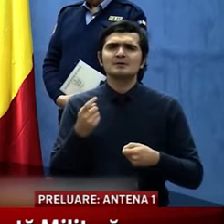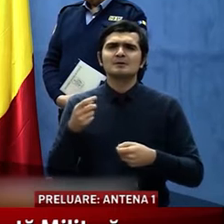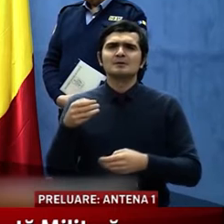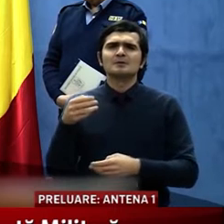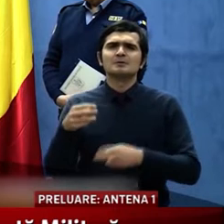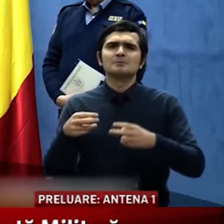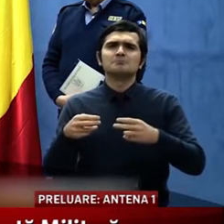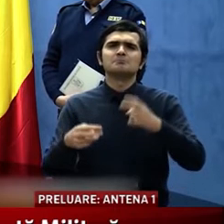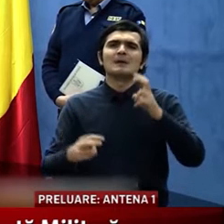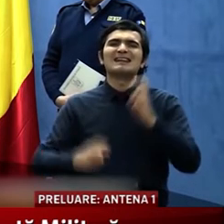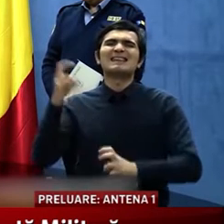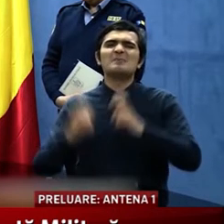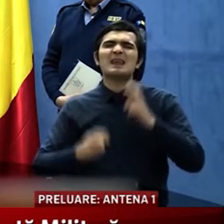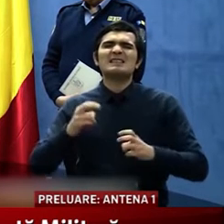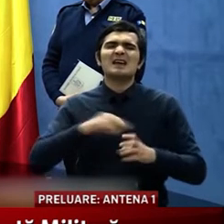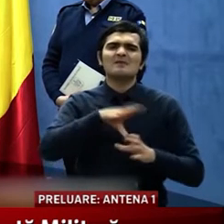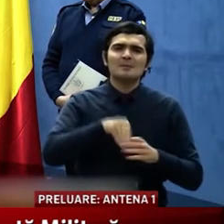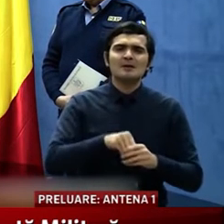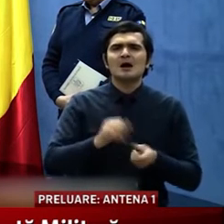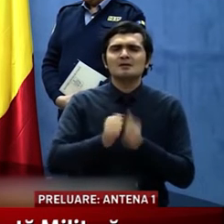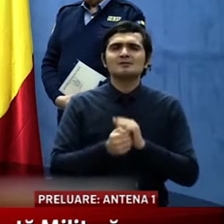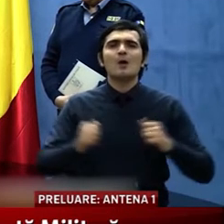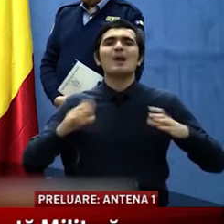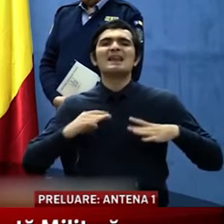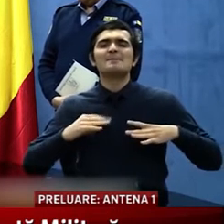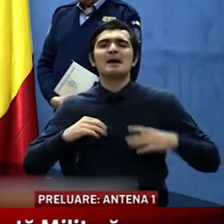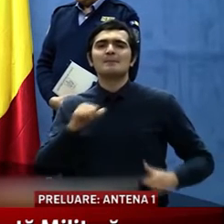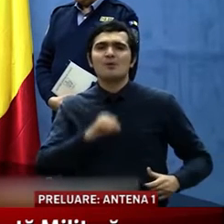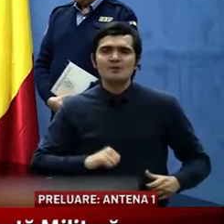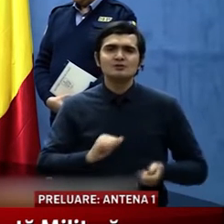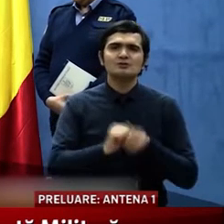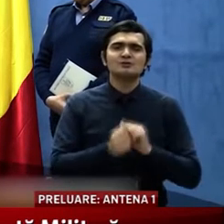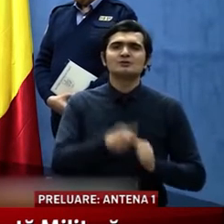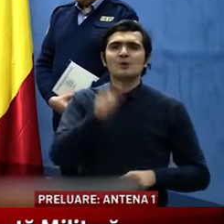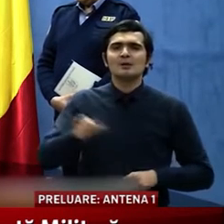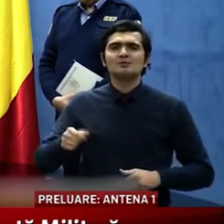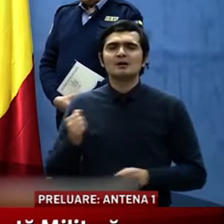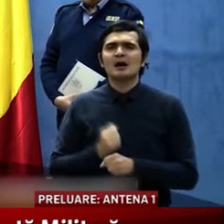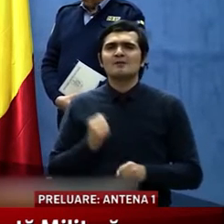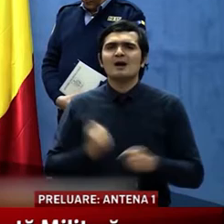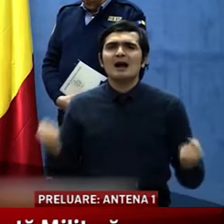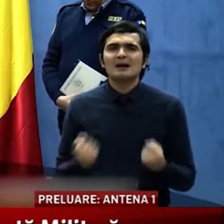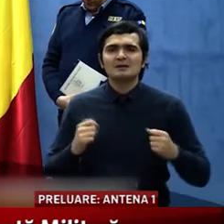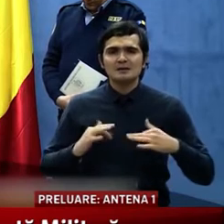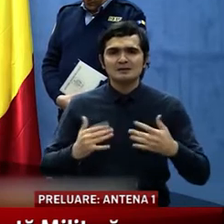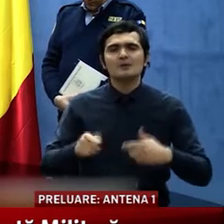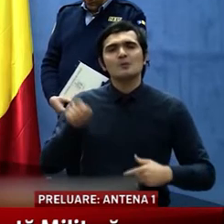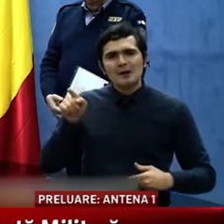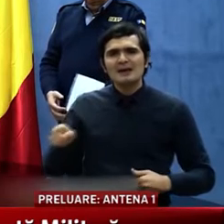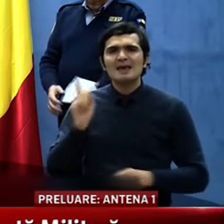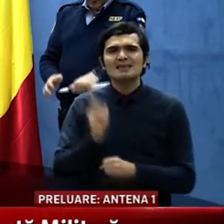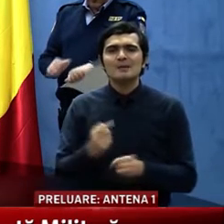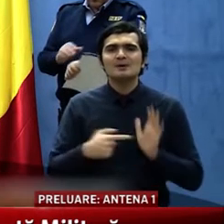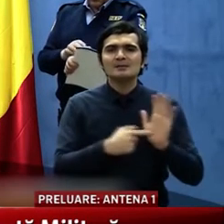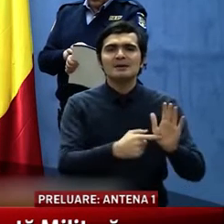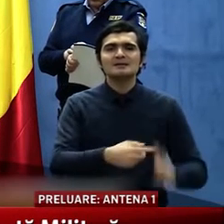familiale, liberi profesioniștii și persoanele care practică activități agricole prezintă o declarație